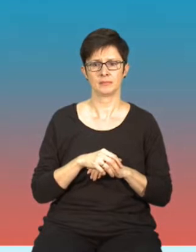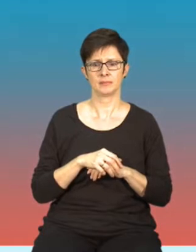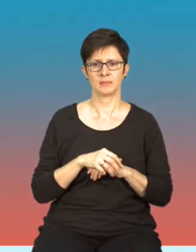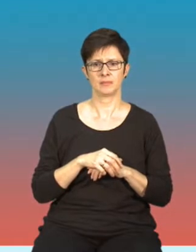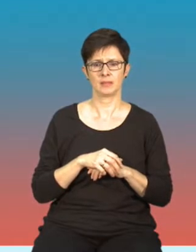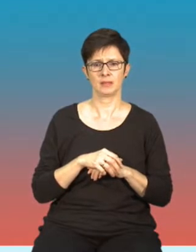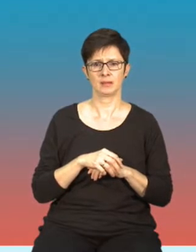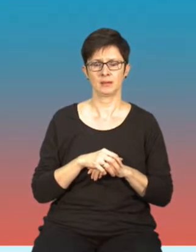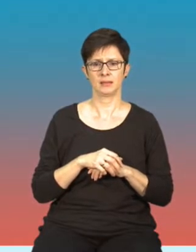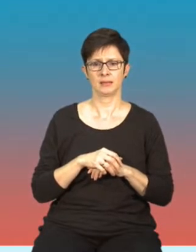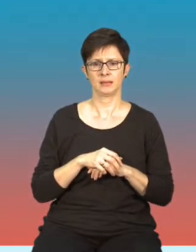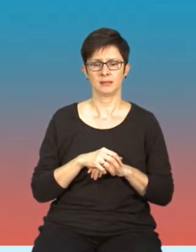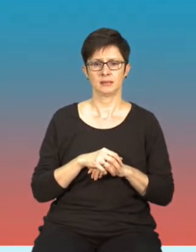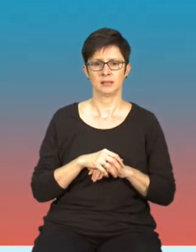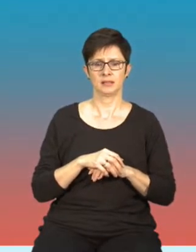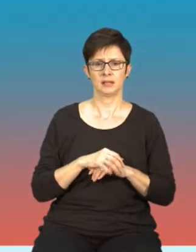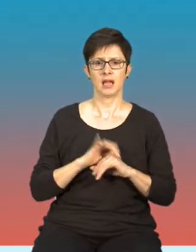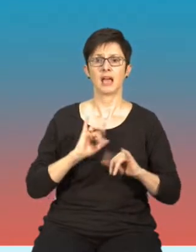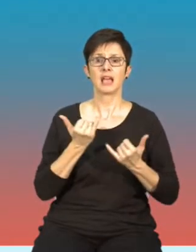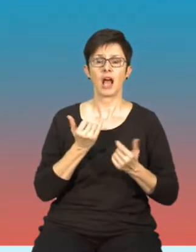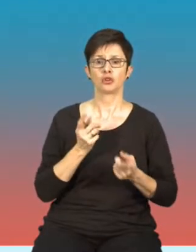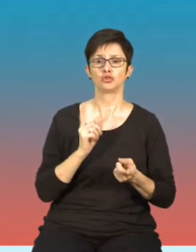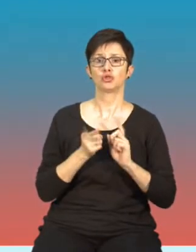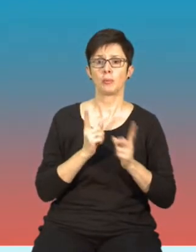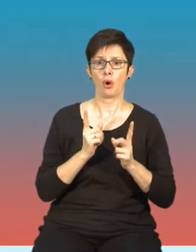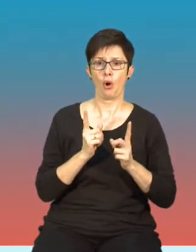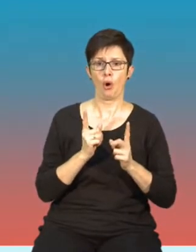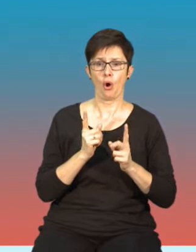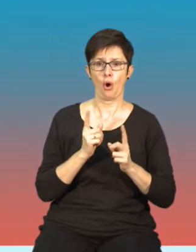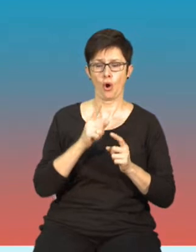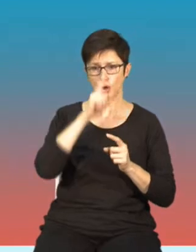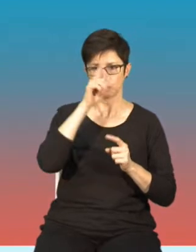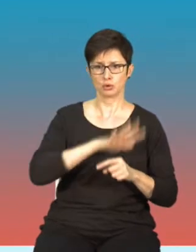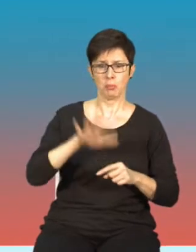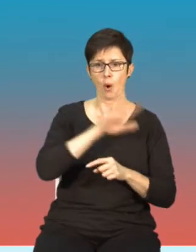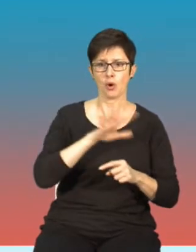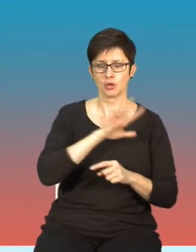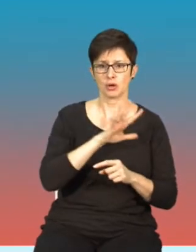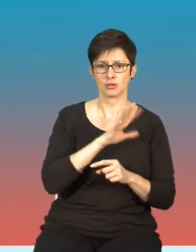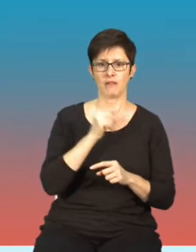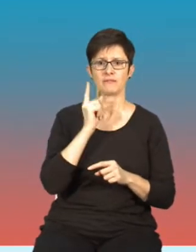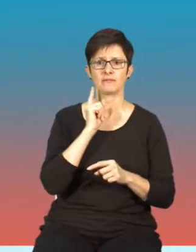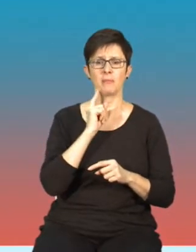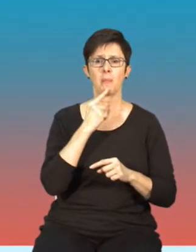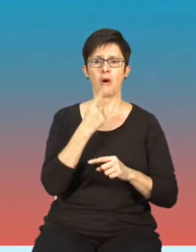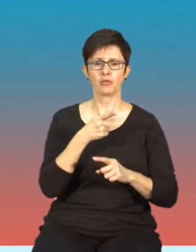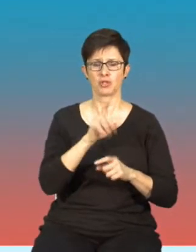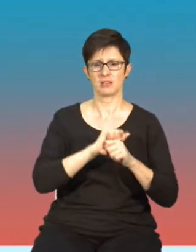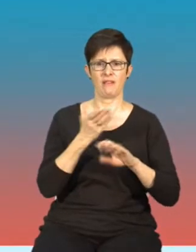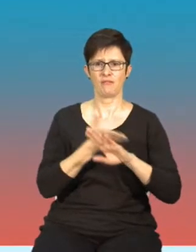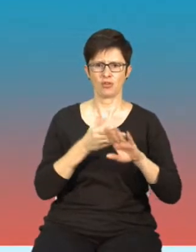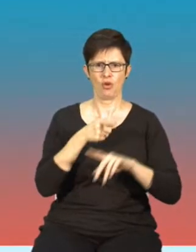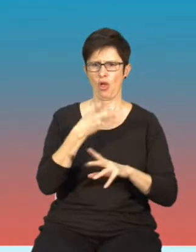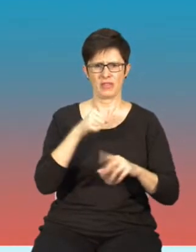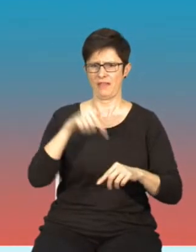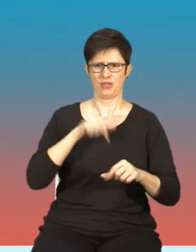a tak naprawdę jak bardzo szybko społeczność wskazała osobom, które publikowały to zdjęcie, nie pochodzi ono z tego roku, nie